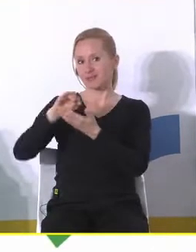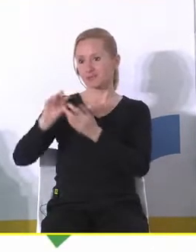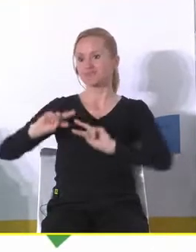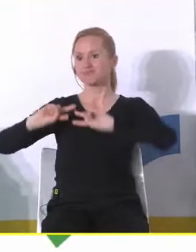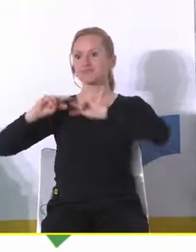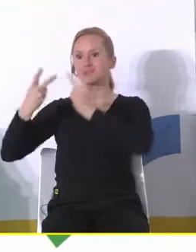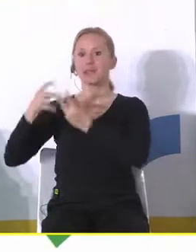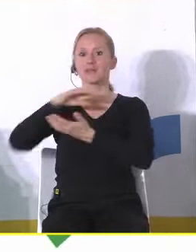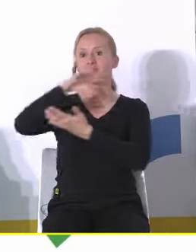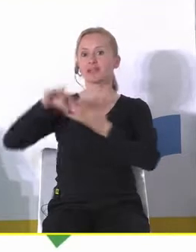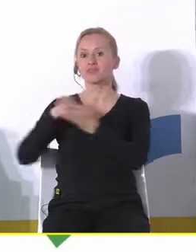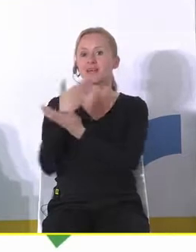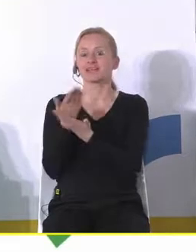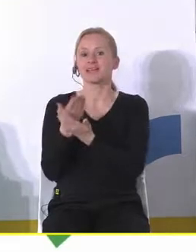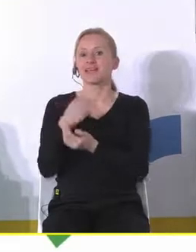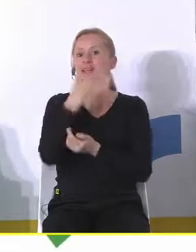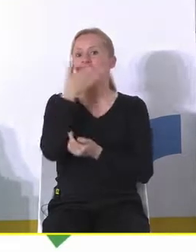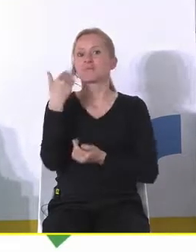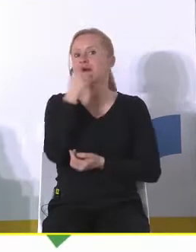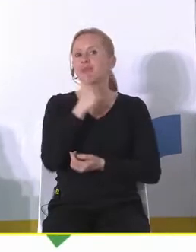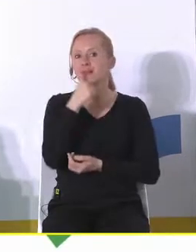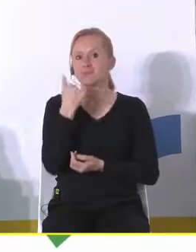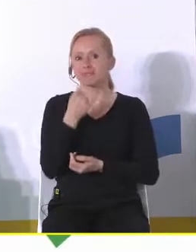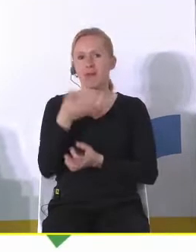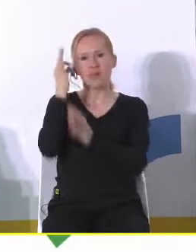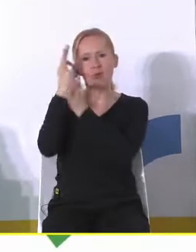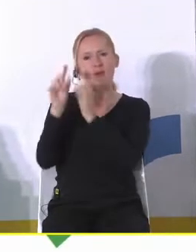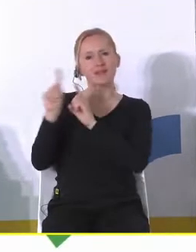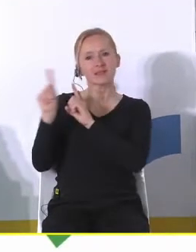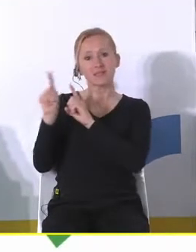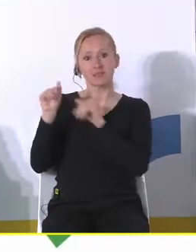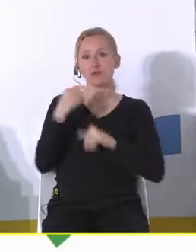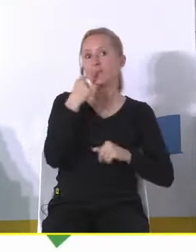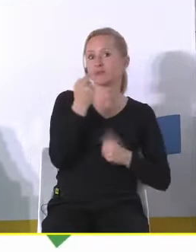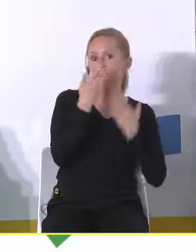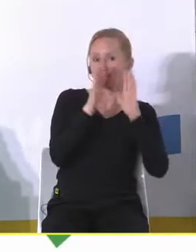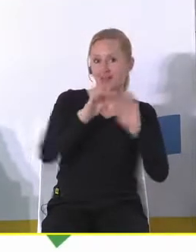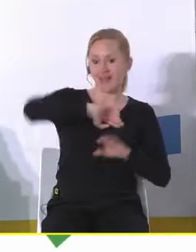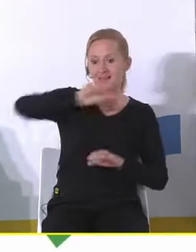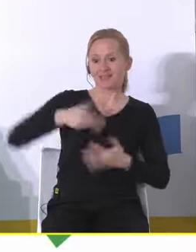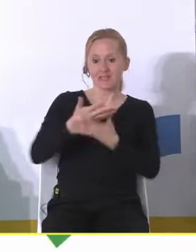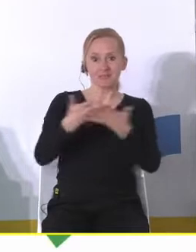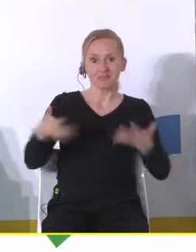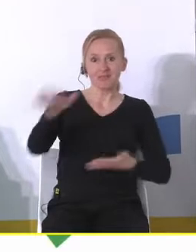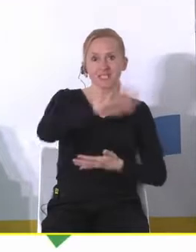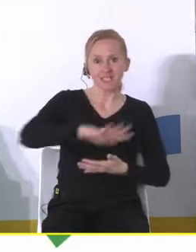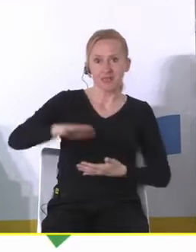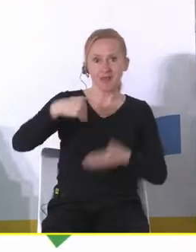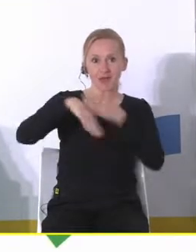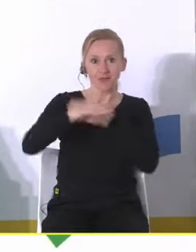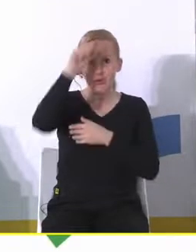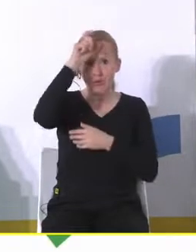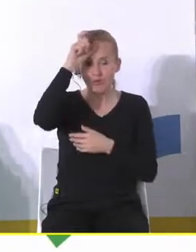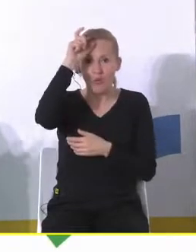przestaje mieć takie znaczy ma jakiś desygnat konkretny tak ale można powiedzieć patrzcie z naszej ziemi wyszedł